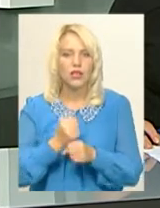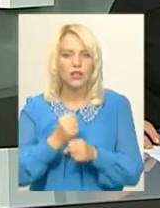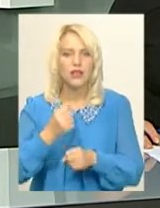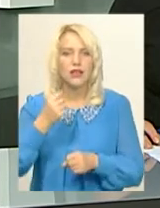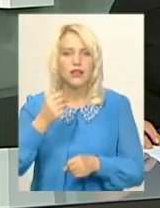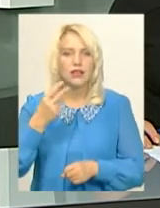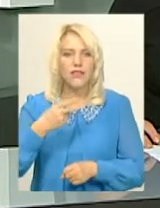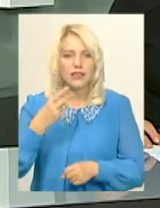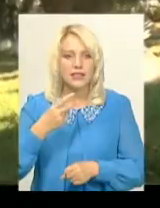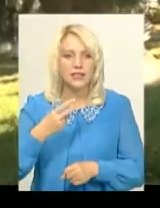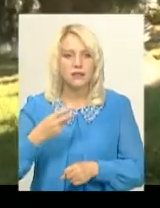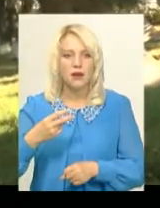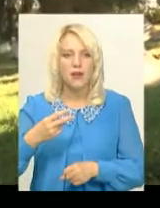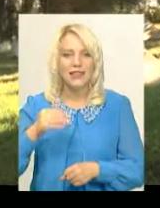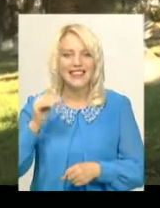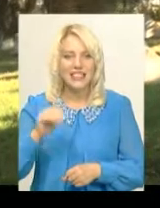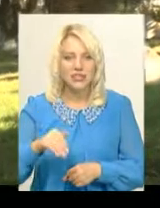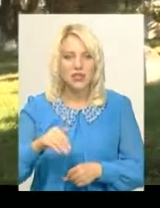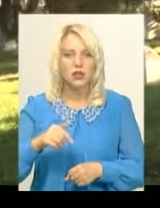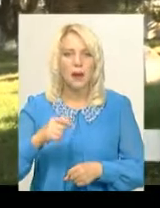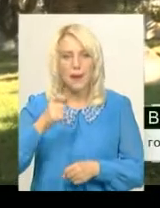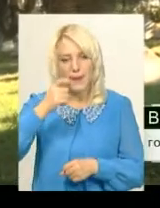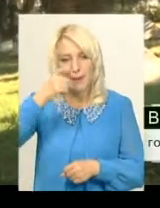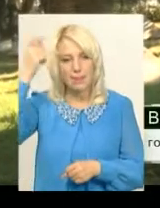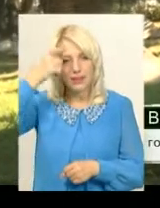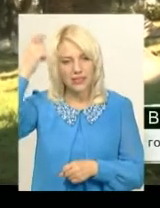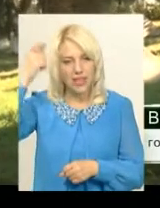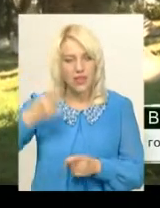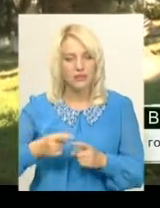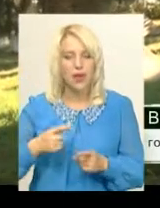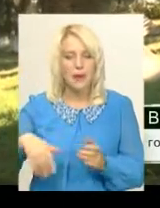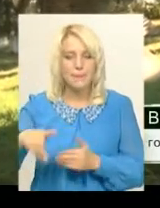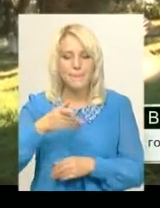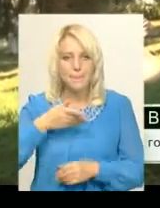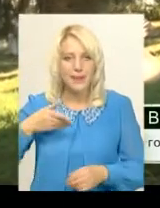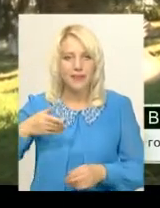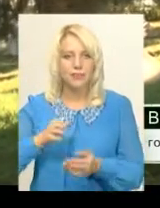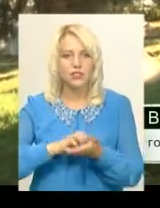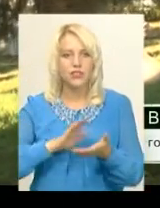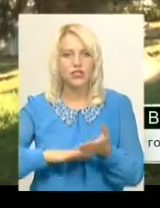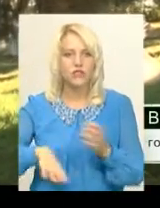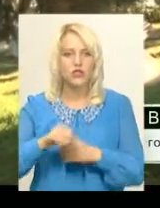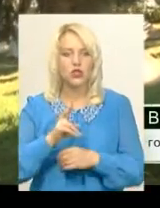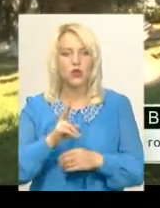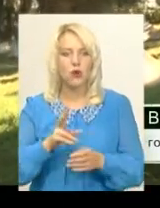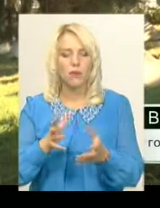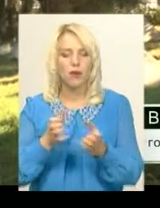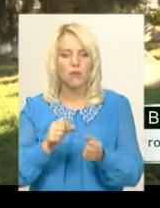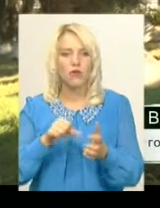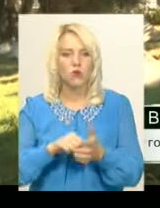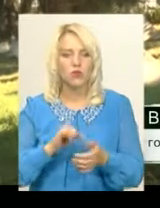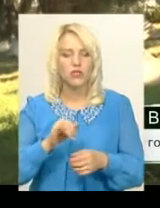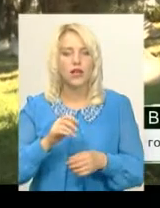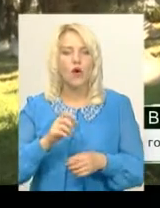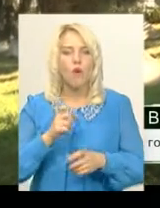партизанів. Ми, відзначаючи всіх, хто приймав участь в боротьбі з